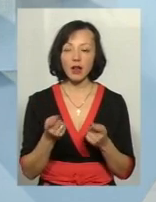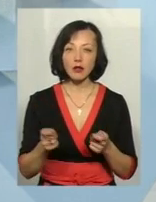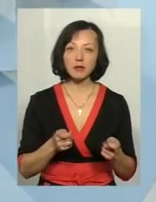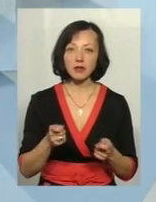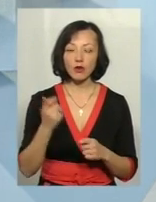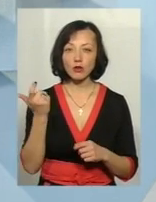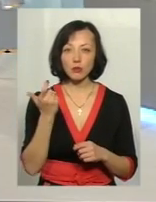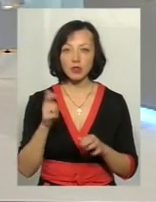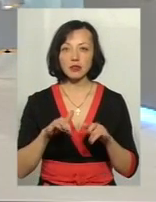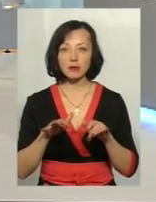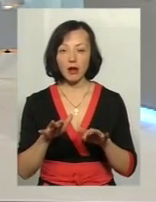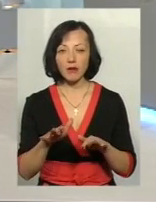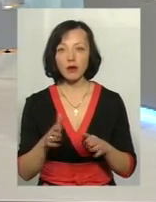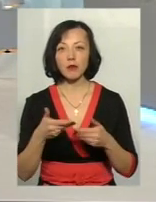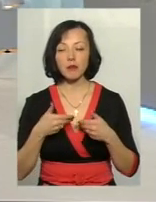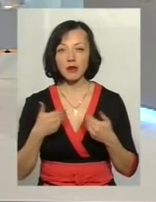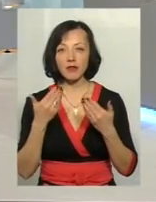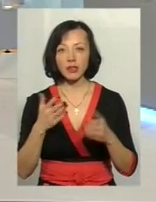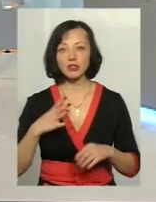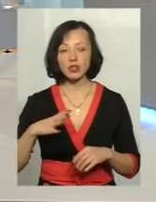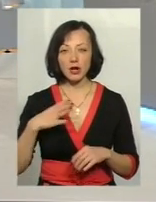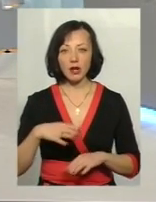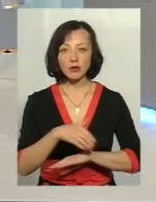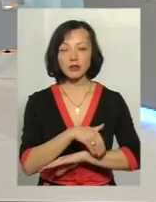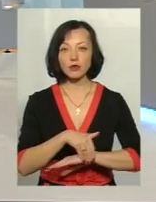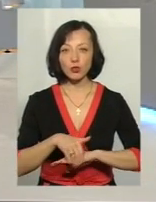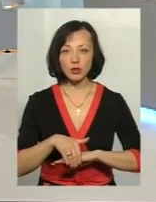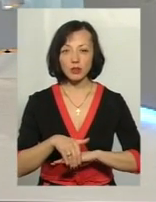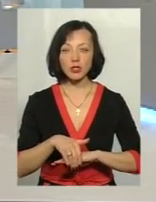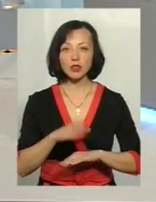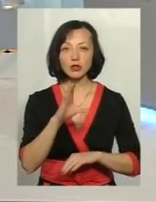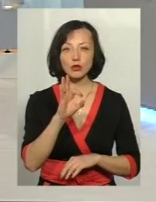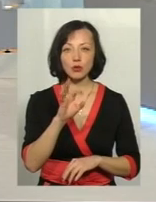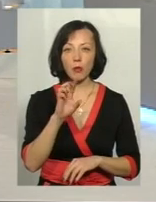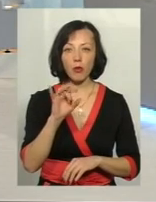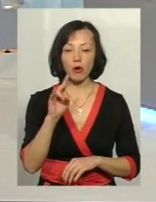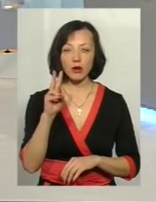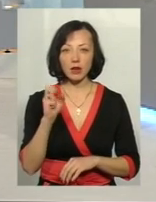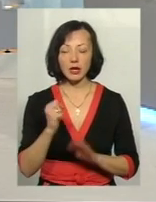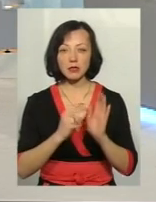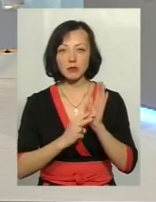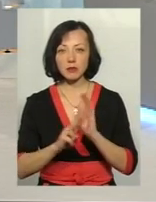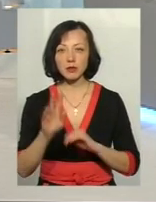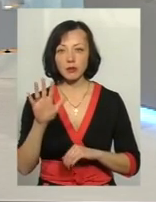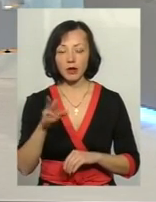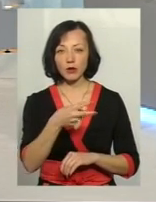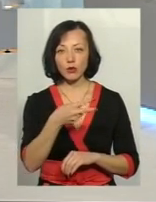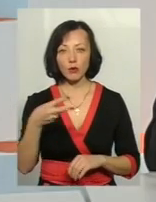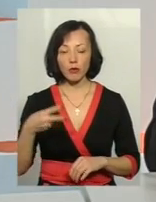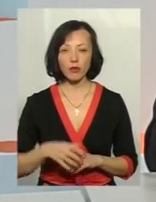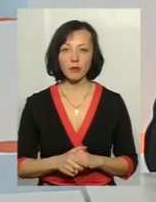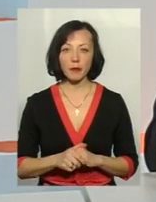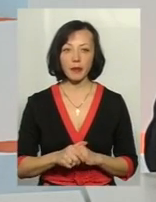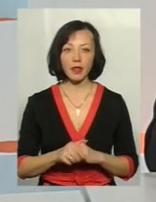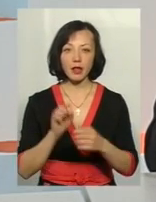господарських справ, то ми вас чекаємо за адресою вулиця Соборна, 75, другий поверх. Це